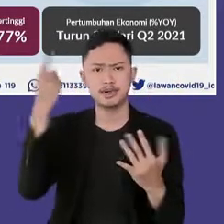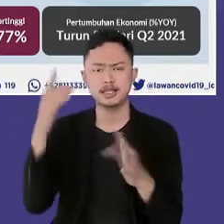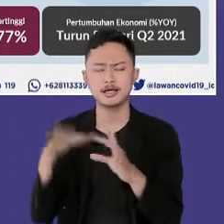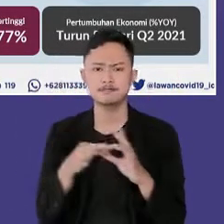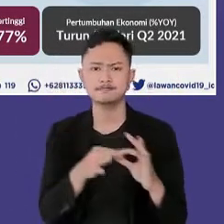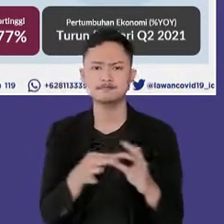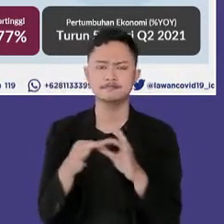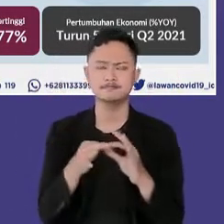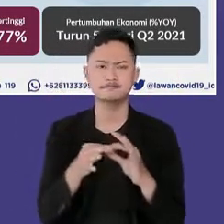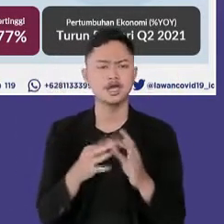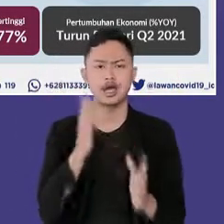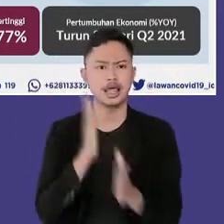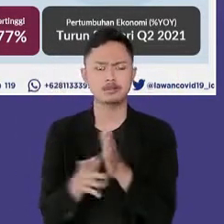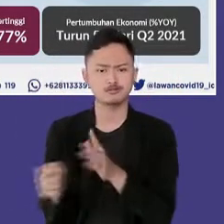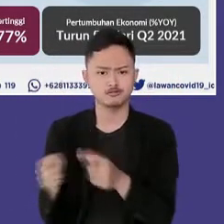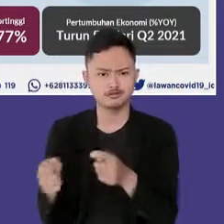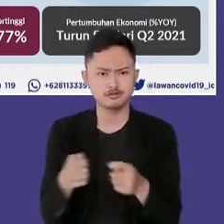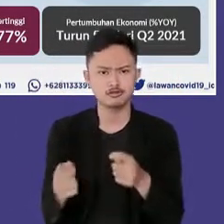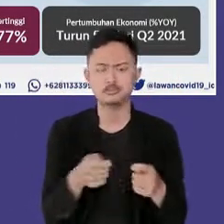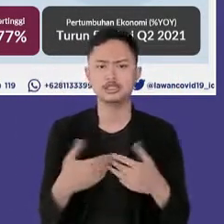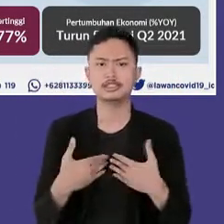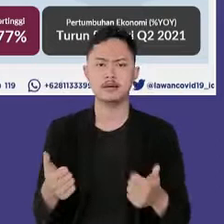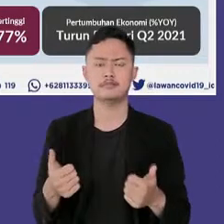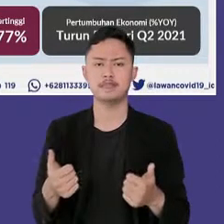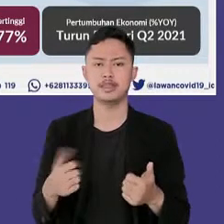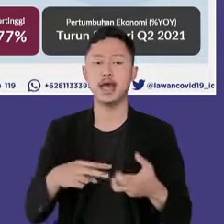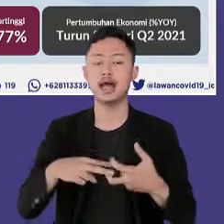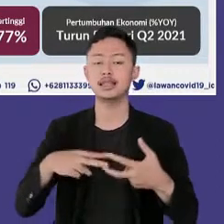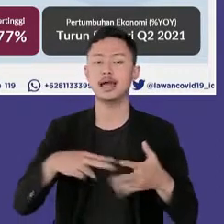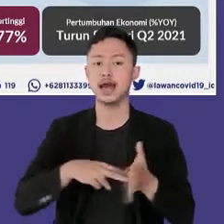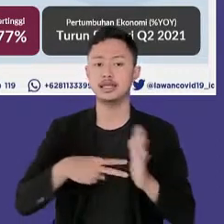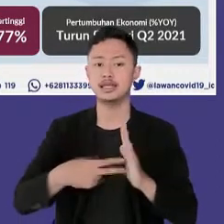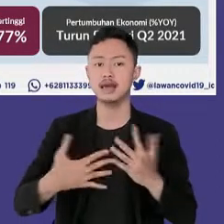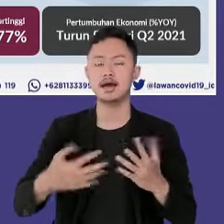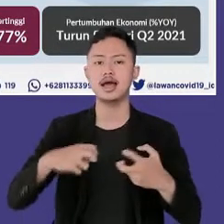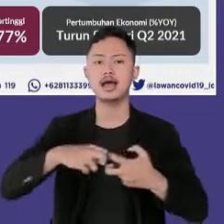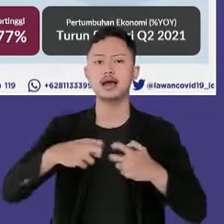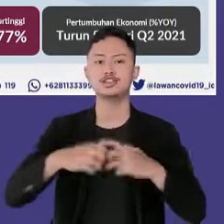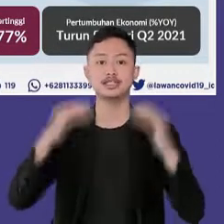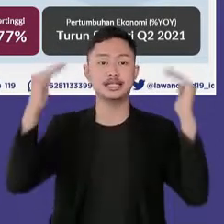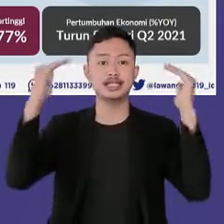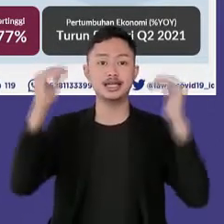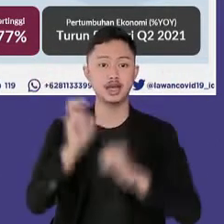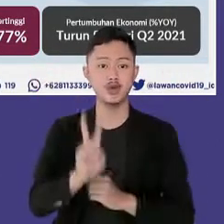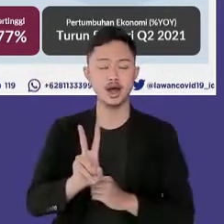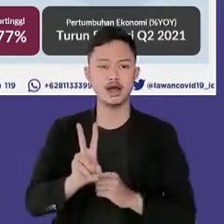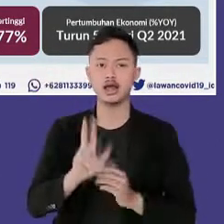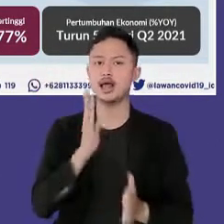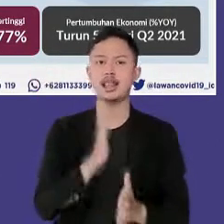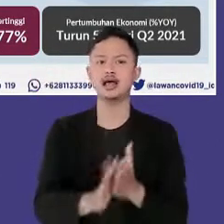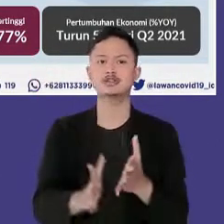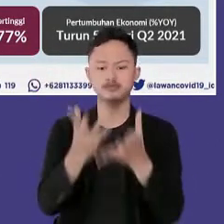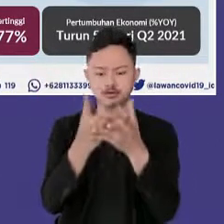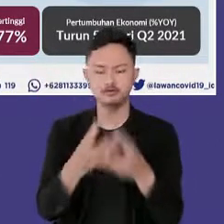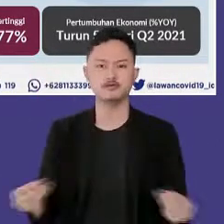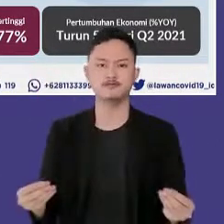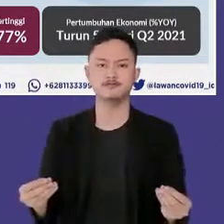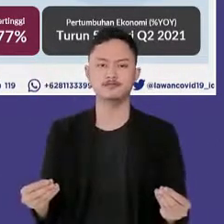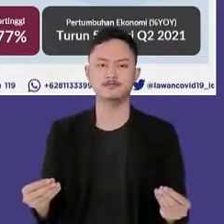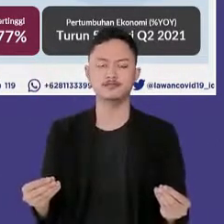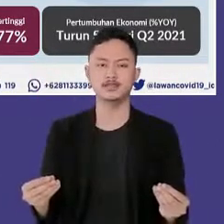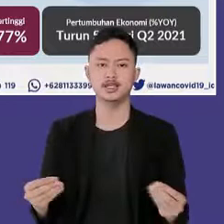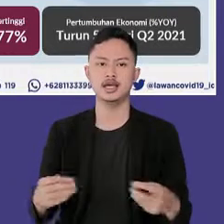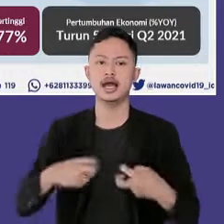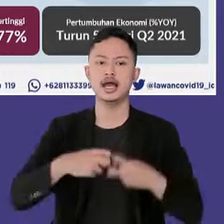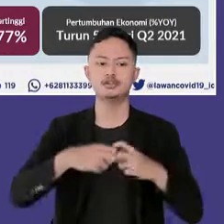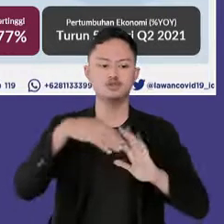emerintah dalam penanganan COVID-19 sehingga lonjakan kasus yang terjadi dapat segera ditangani dengan cepat dan kas